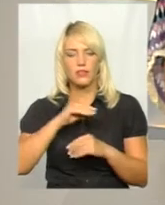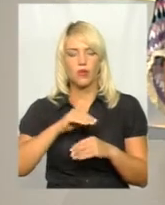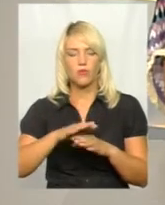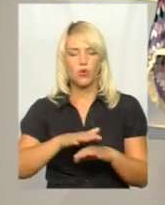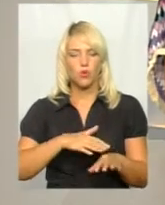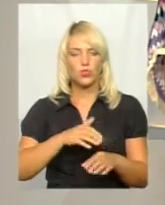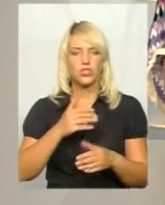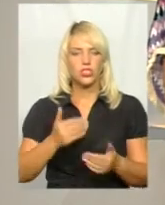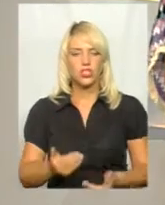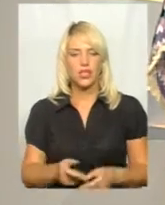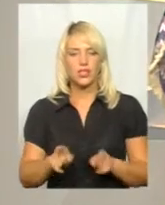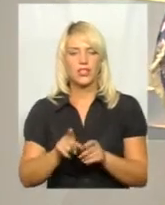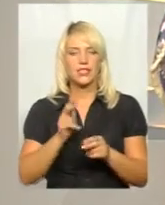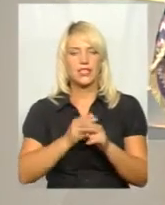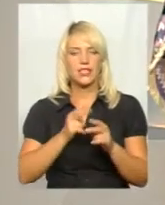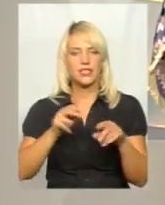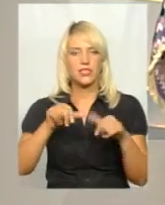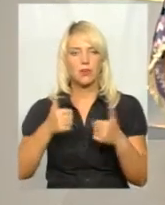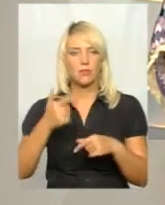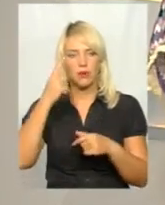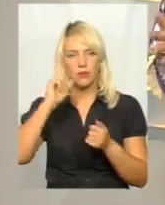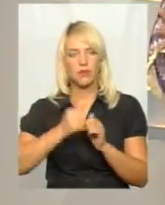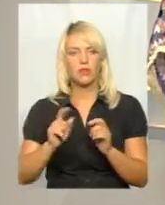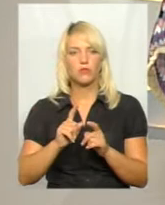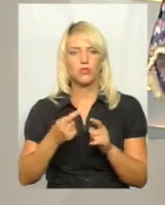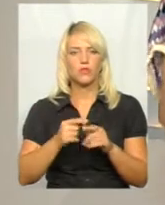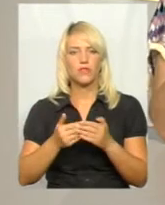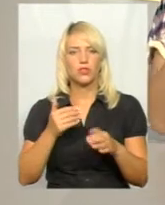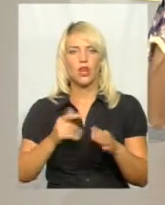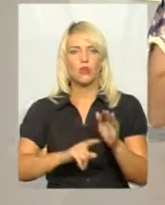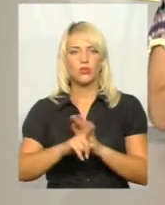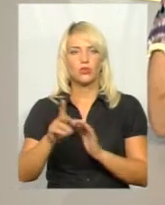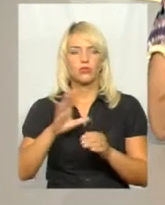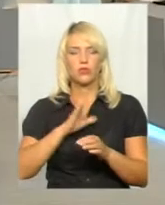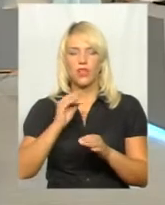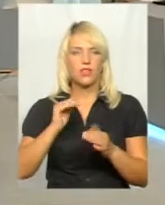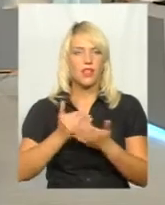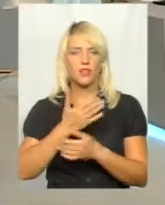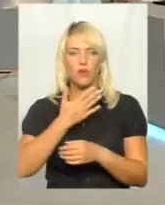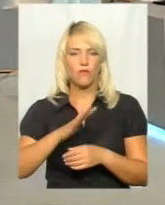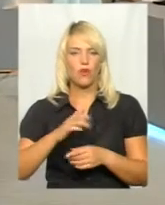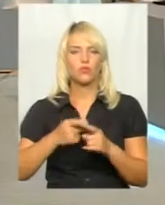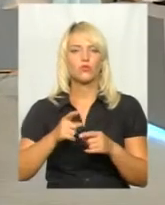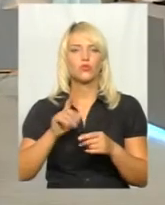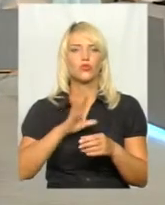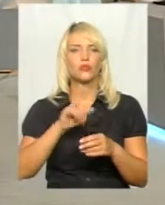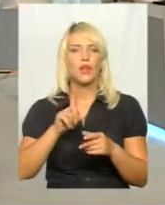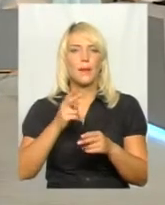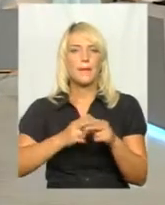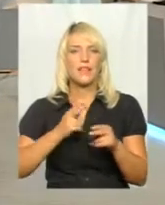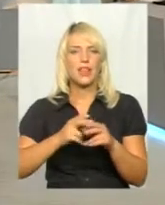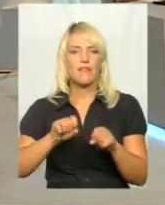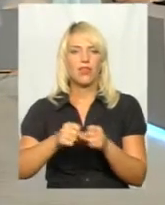Словом, нього? Бо ж ми пам'ятаємо, що вона з самого початку була фактично не нова, і ця, і інші, тому що вони ж з брухту складалися.